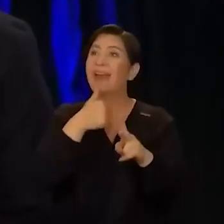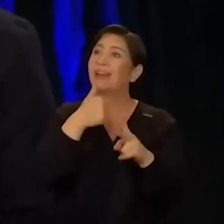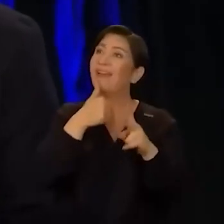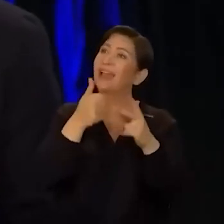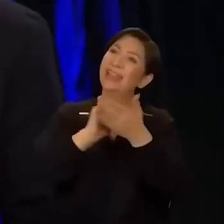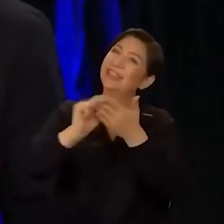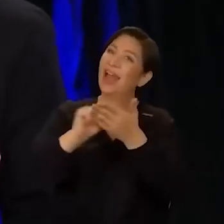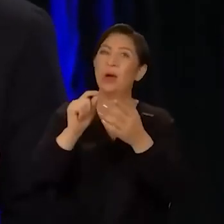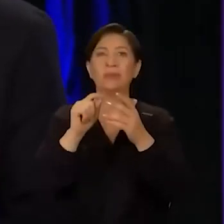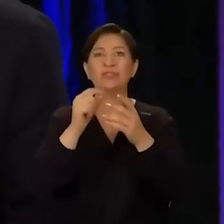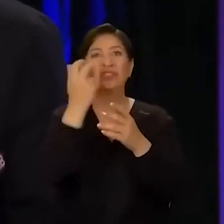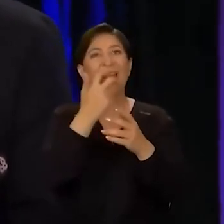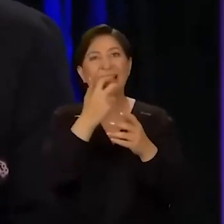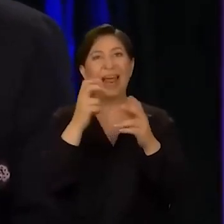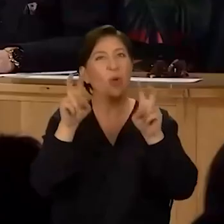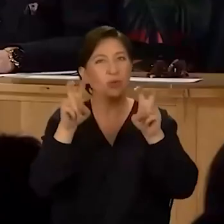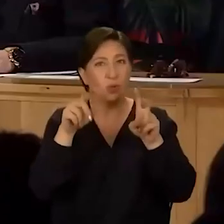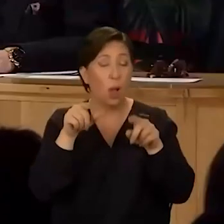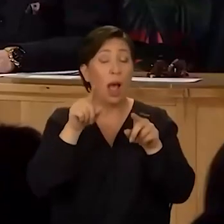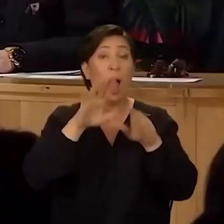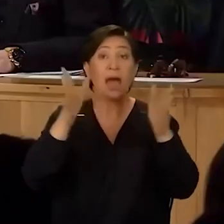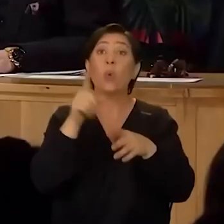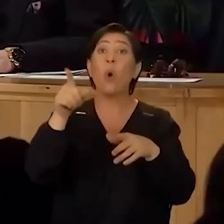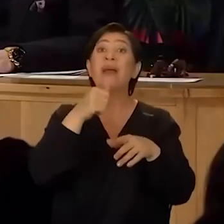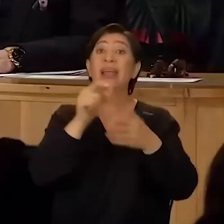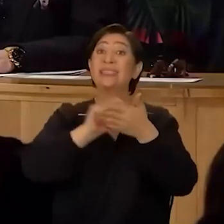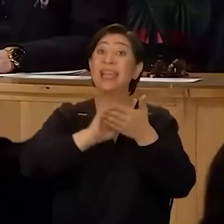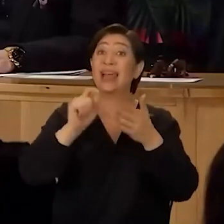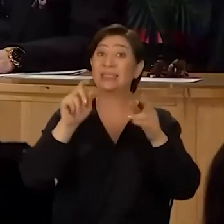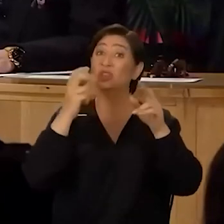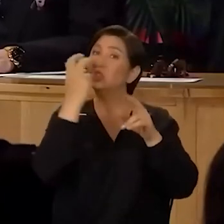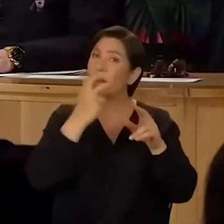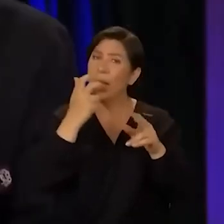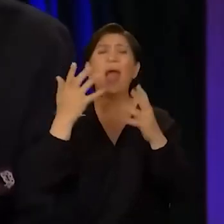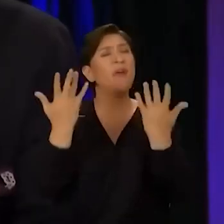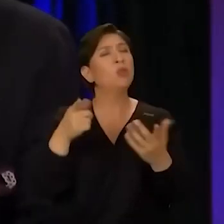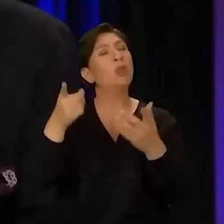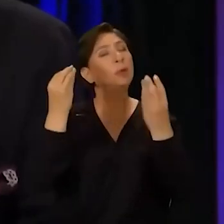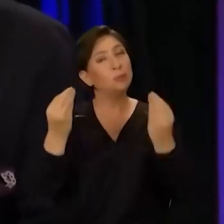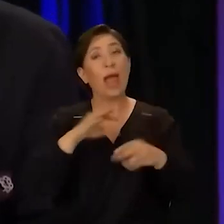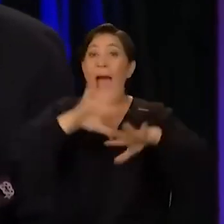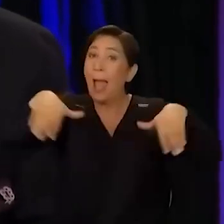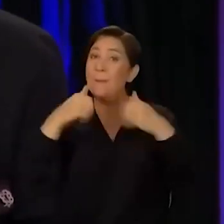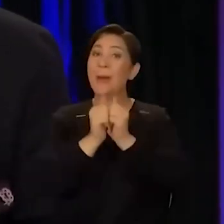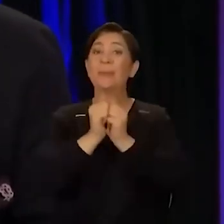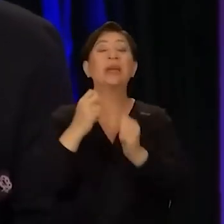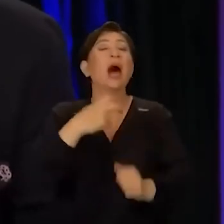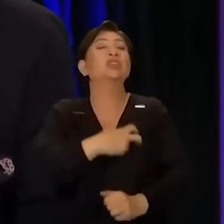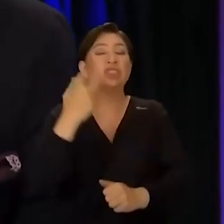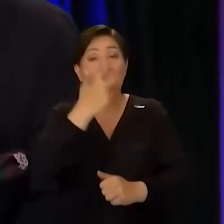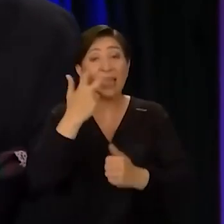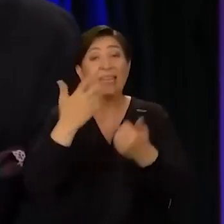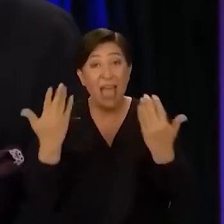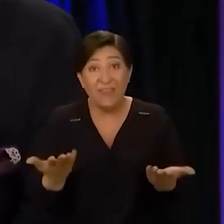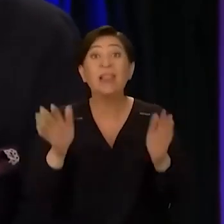yazılan şarkılar meselesini. Artık o erkeklere yazılan şarkılar, evet onlar güzeldi, herkesin hep birlikte söylediği aşk şarkılarıydı.